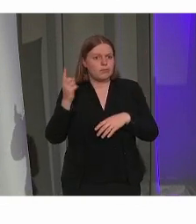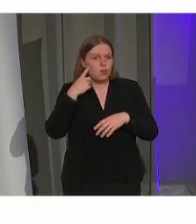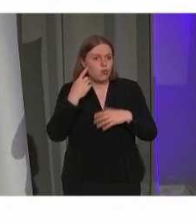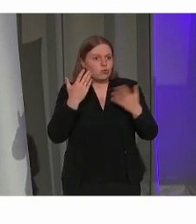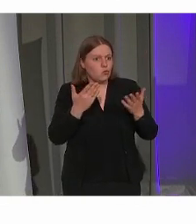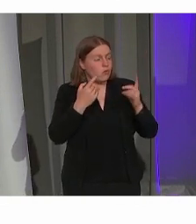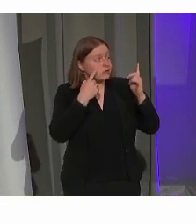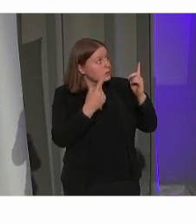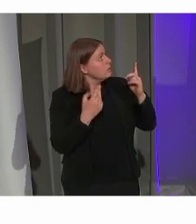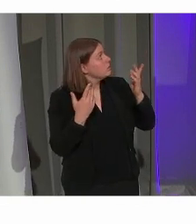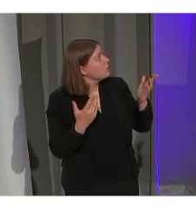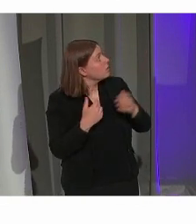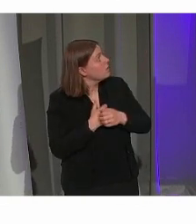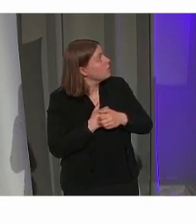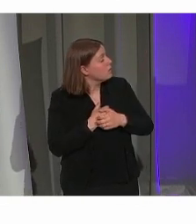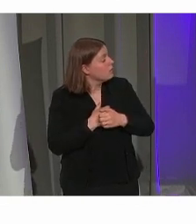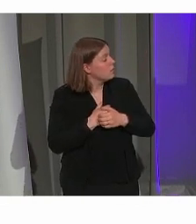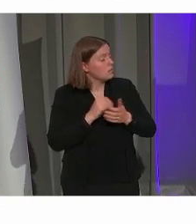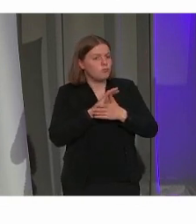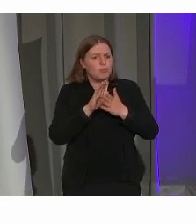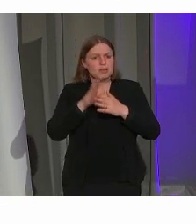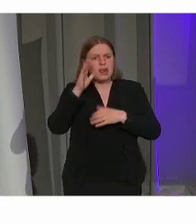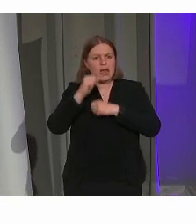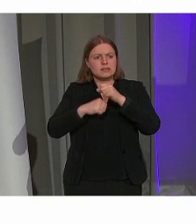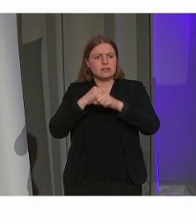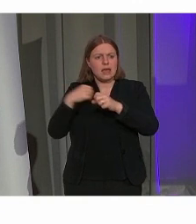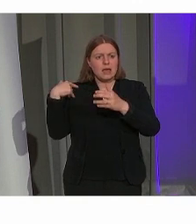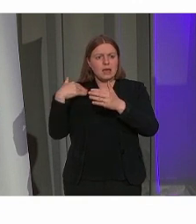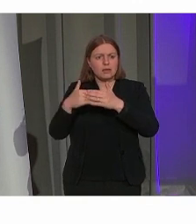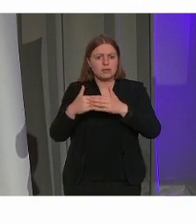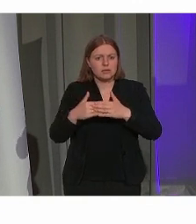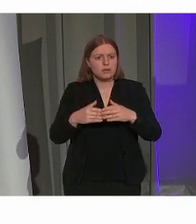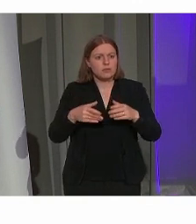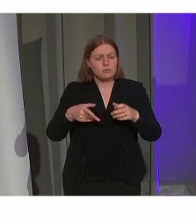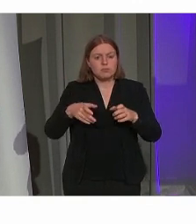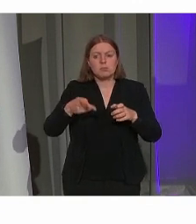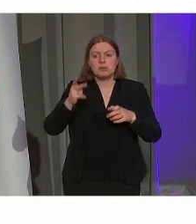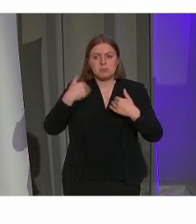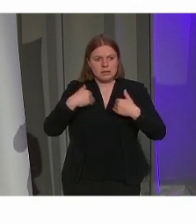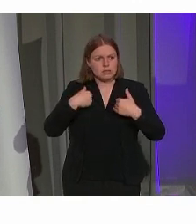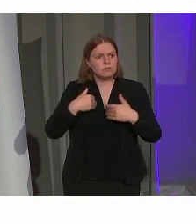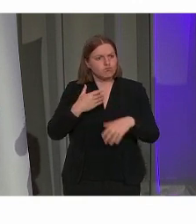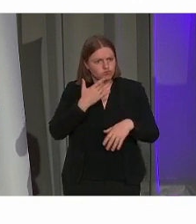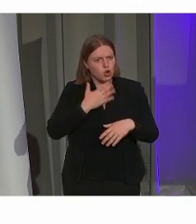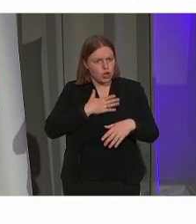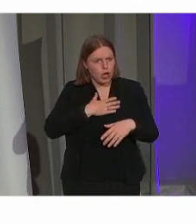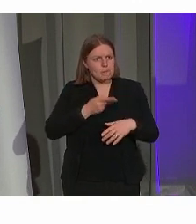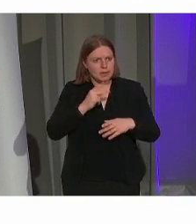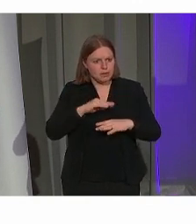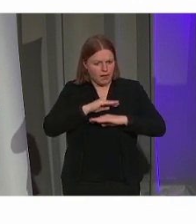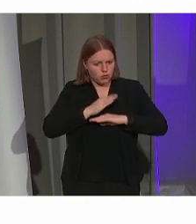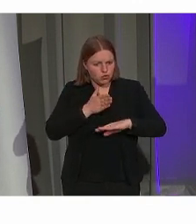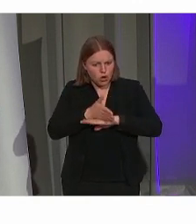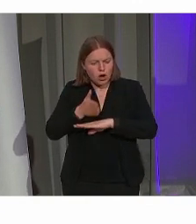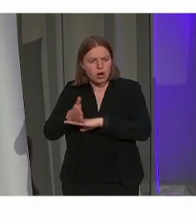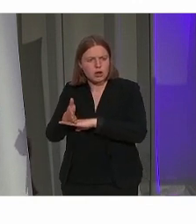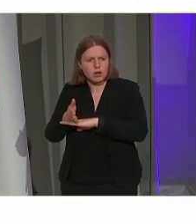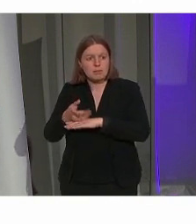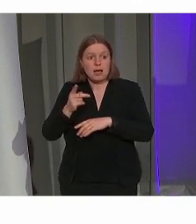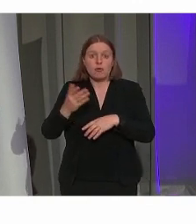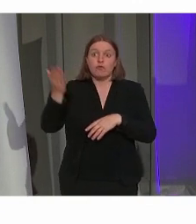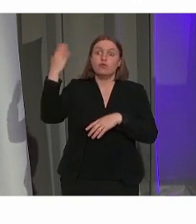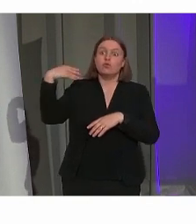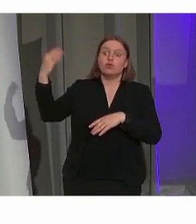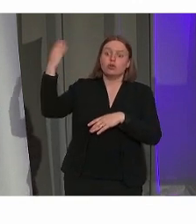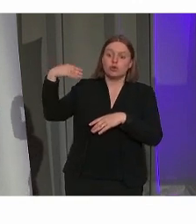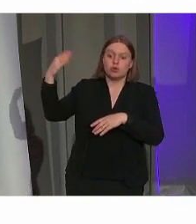tegenkomen of terugkrijgen. De laatste jaren is er meer draagvlak voor erfgoed. En lijkt dat in een goede richting te gaan. Maar zeker historisch